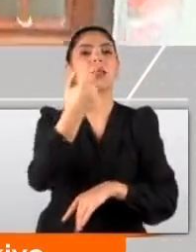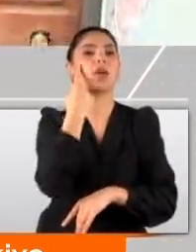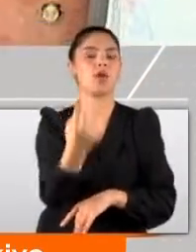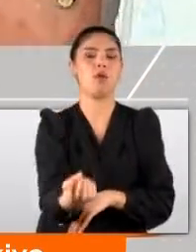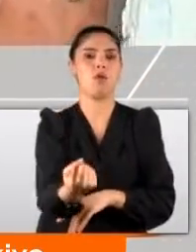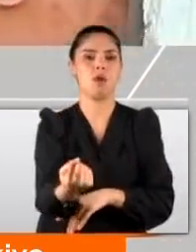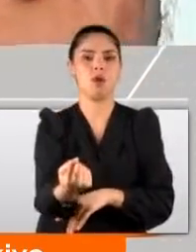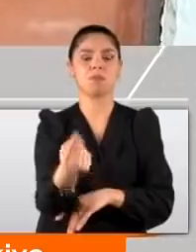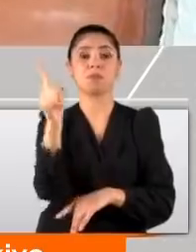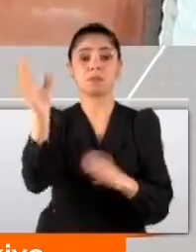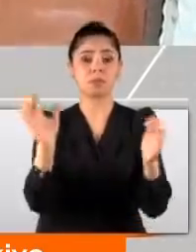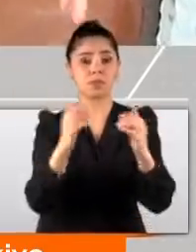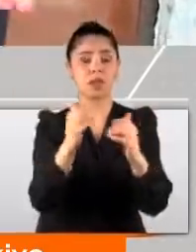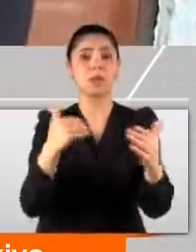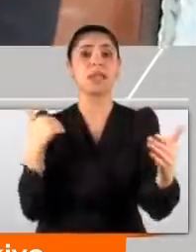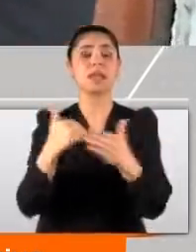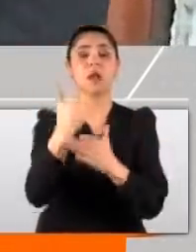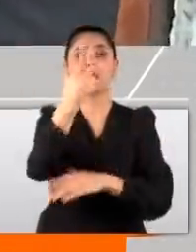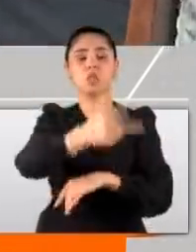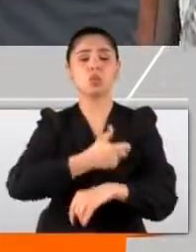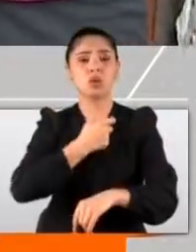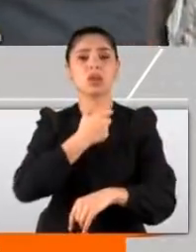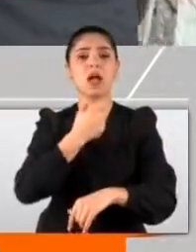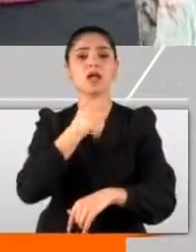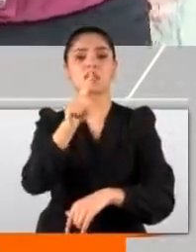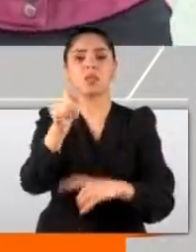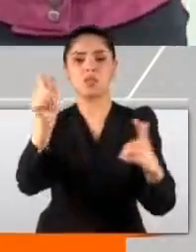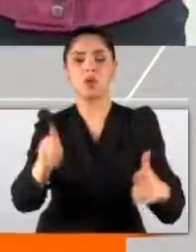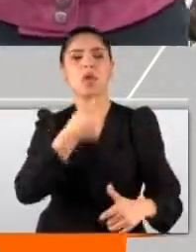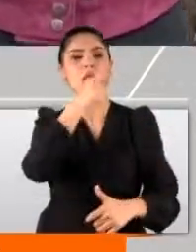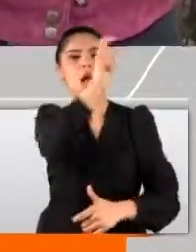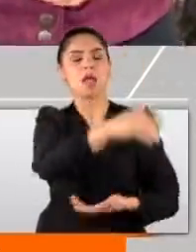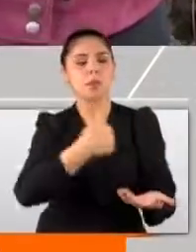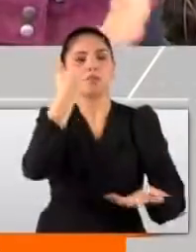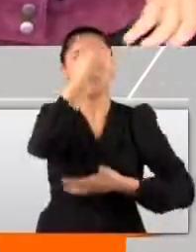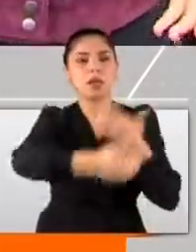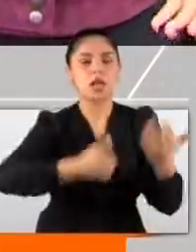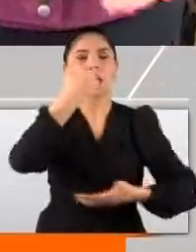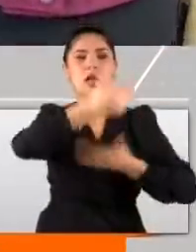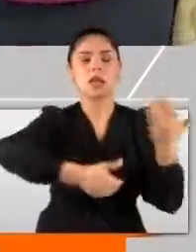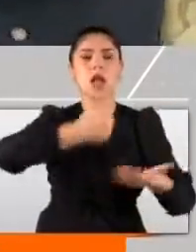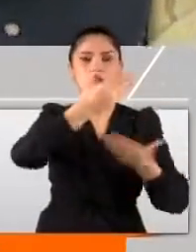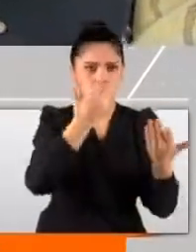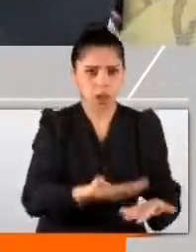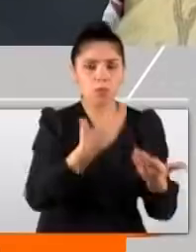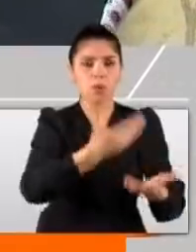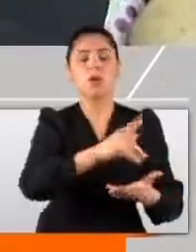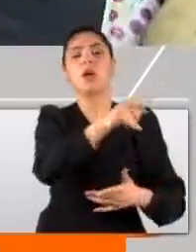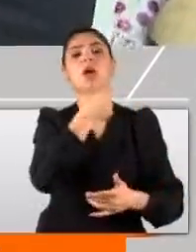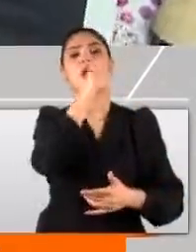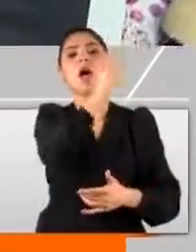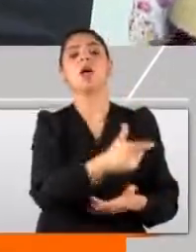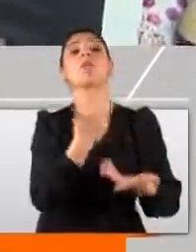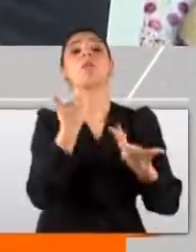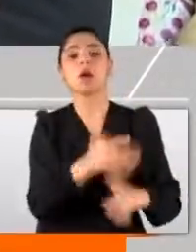gösteriyordu. Ekipler yaklaşık 3 saat boyunca burada o adamı ikna etmeye çalıştı ama tüm çabalar sonuç